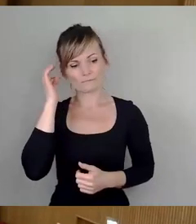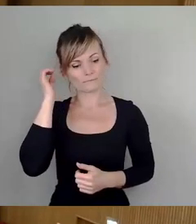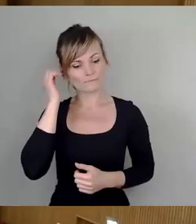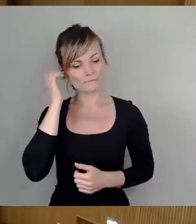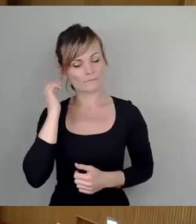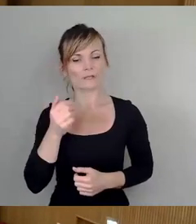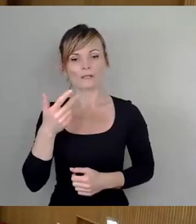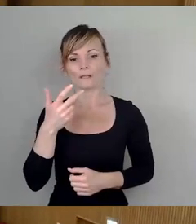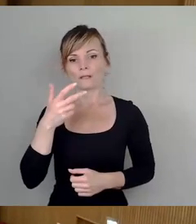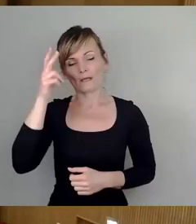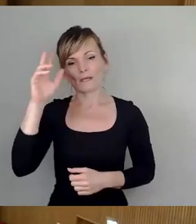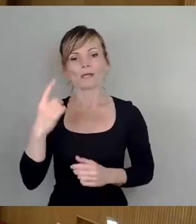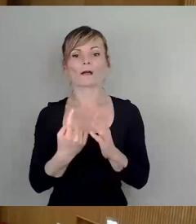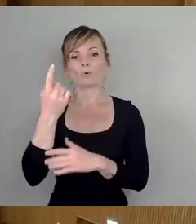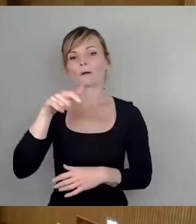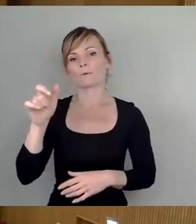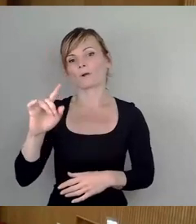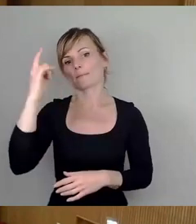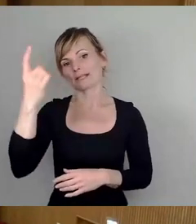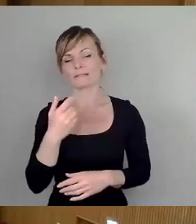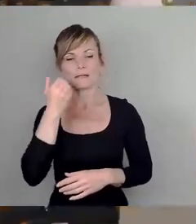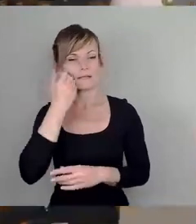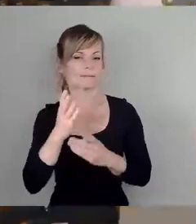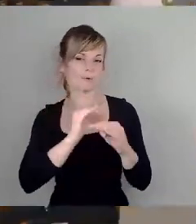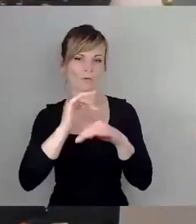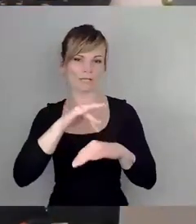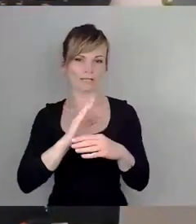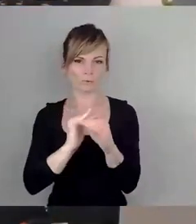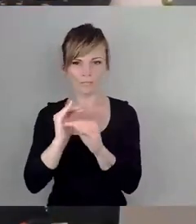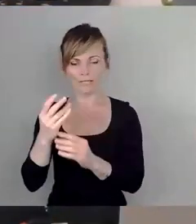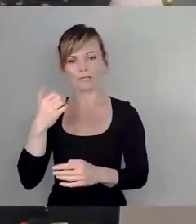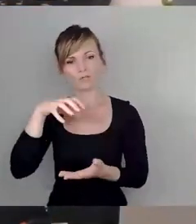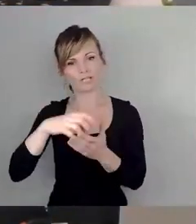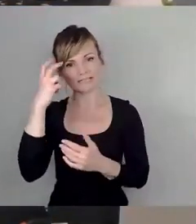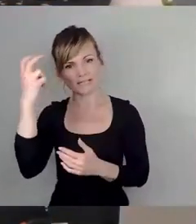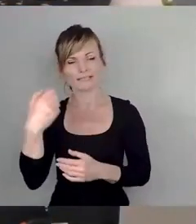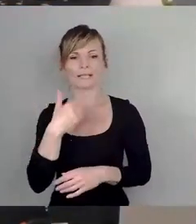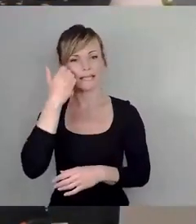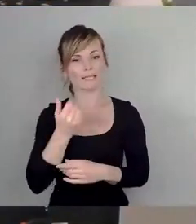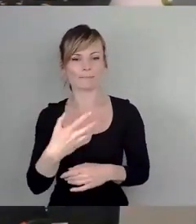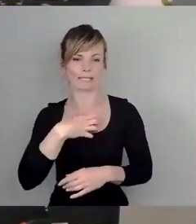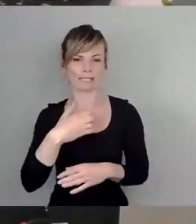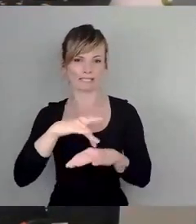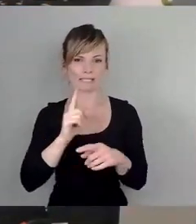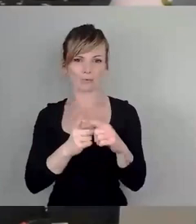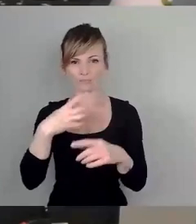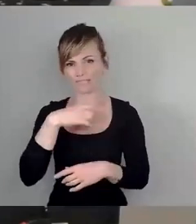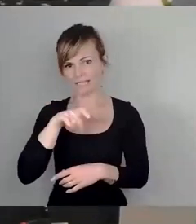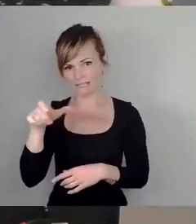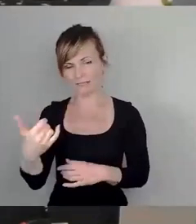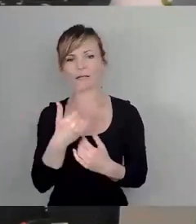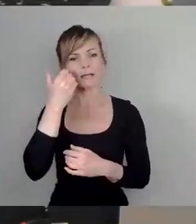Herr Oberbürgermeister, liebe Kolleginnen und Kollegen Stadträte, liebe Dresdnerinnen und Dresdner, liebe Frau Groth, Begrünung, Verstetigung und